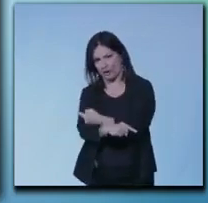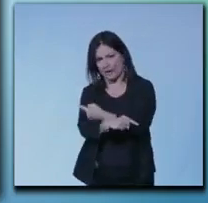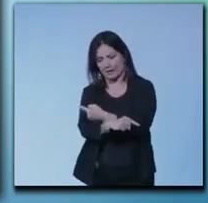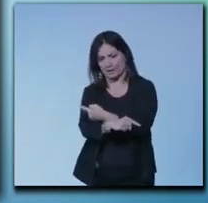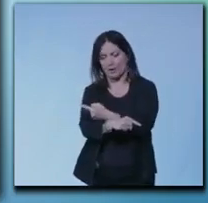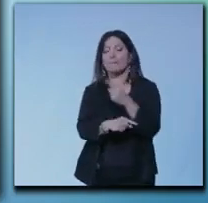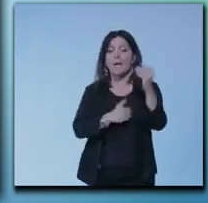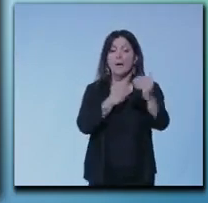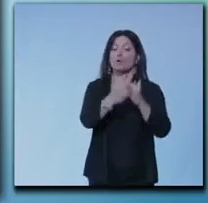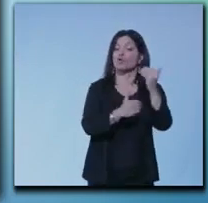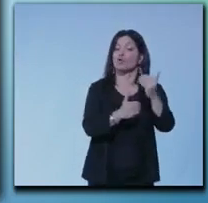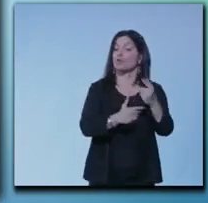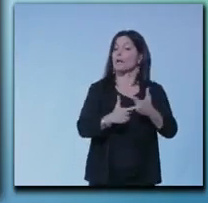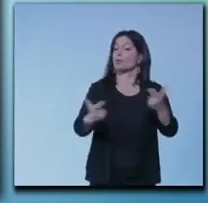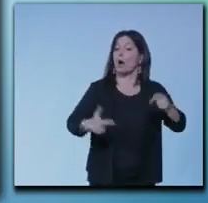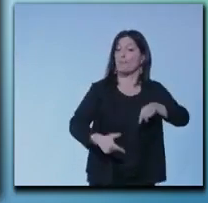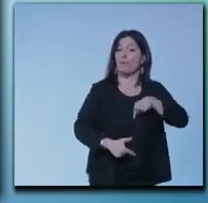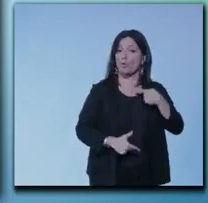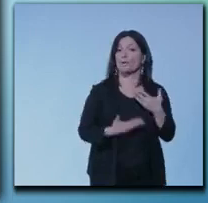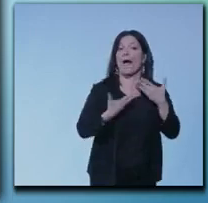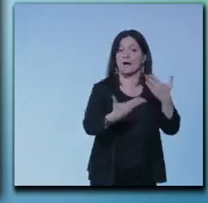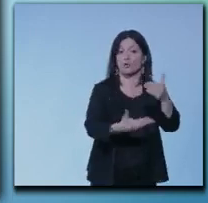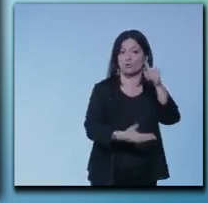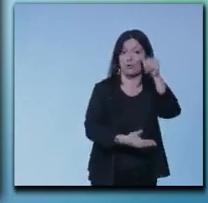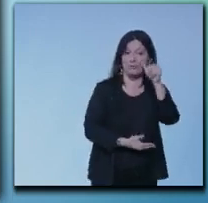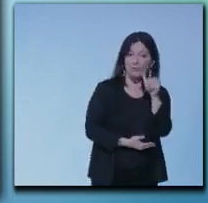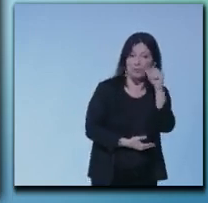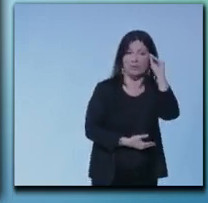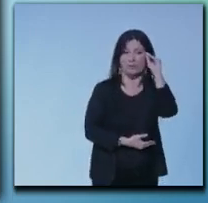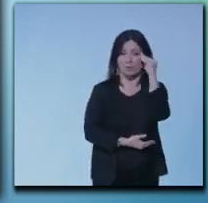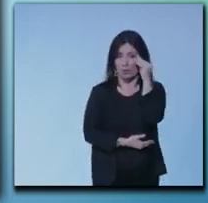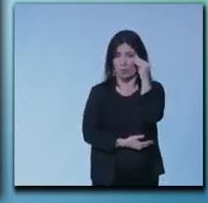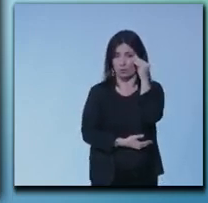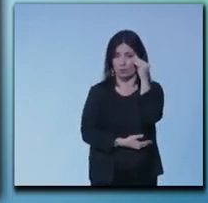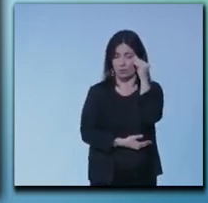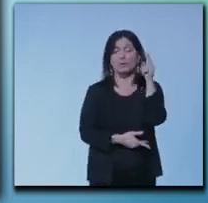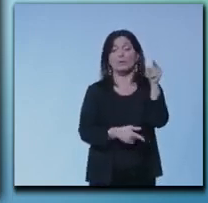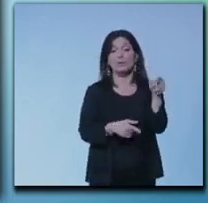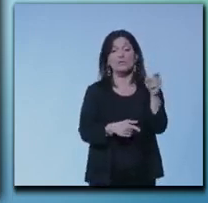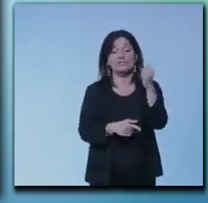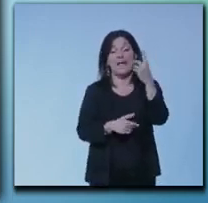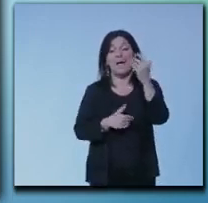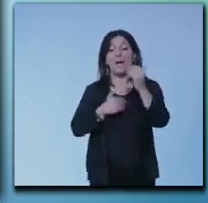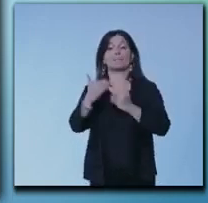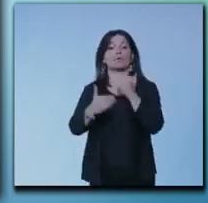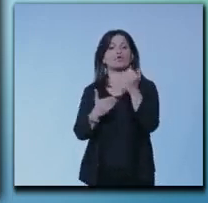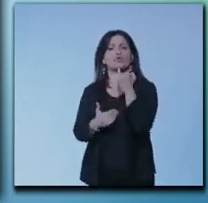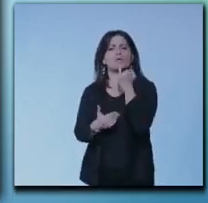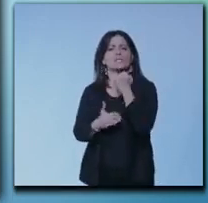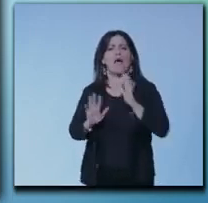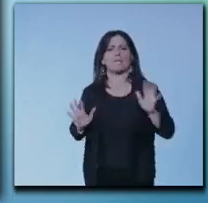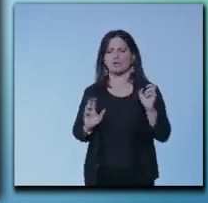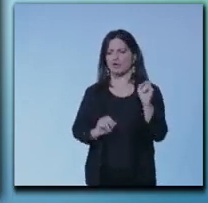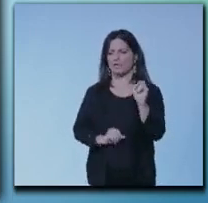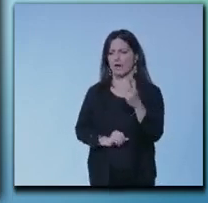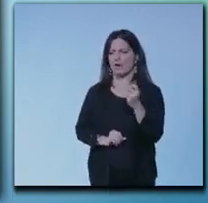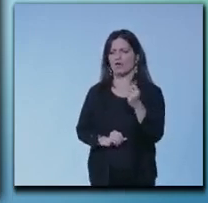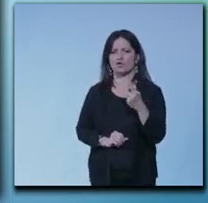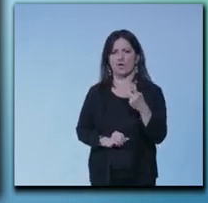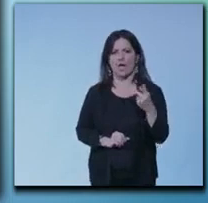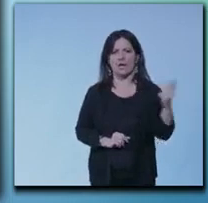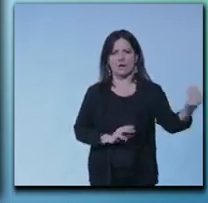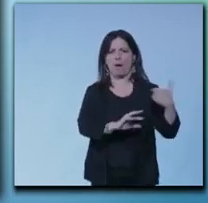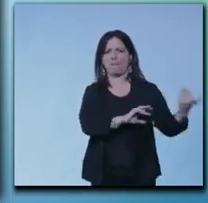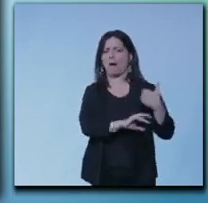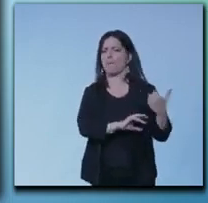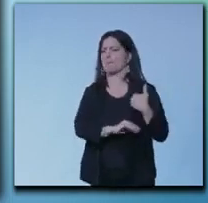le procedure troppo lunghe che aiutano i furbi, i corrotti e i corruttori, se le procedure sono semplici e veloci è più difficile che